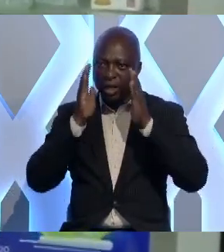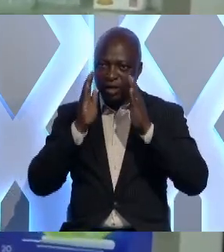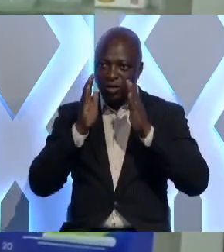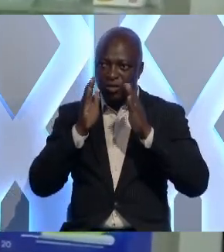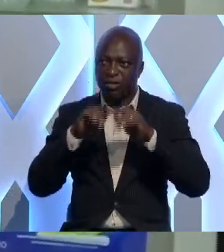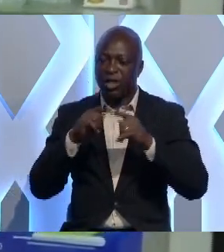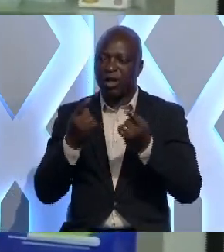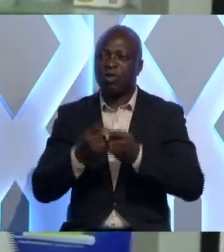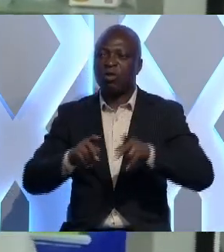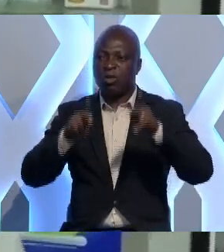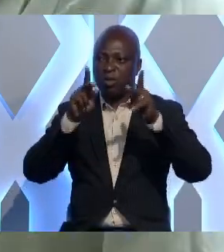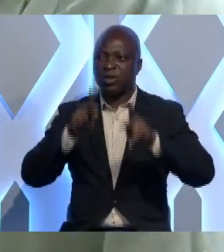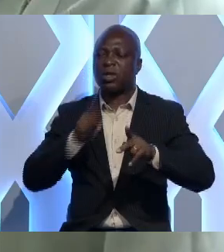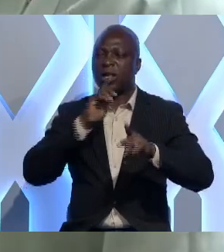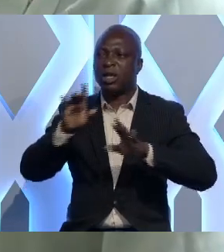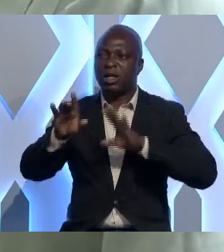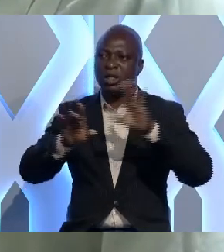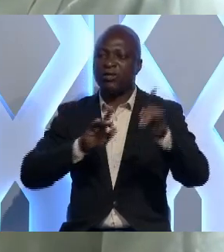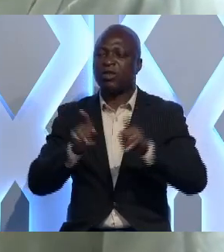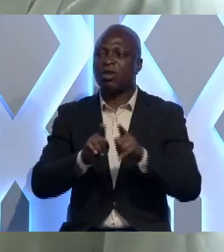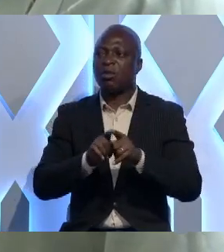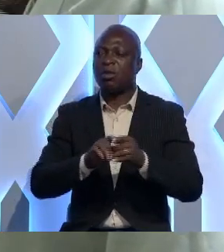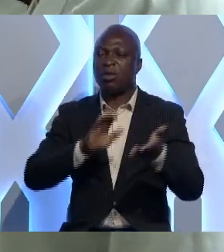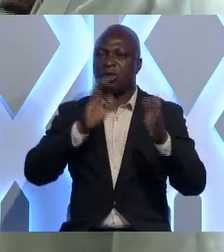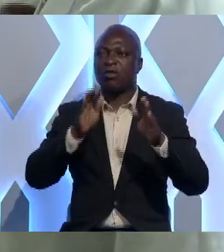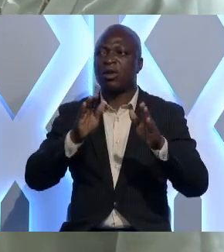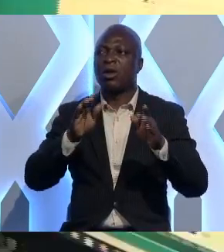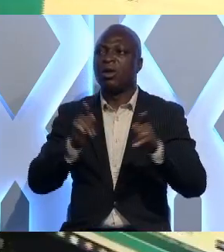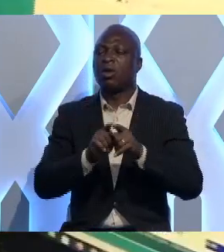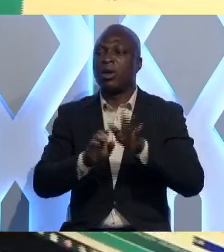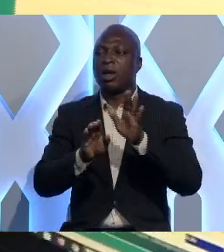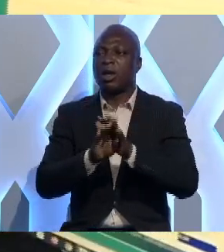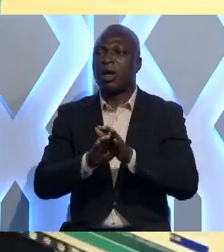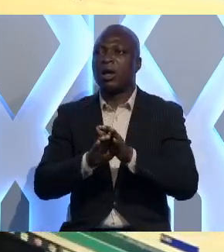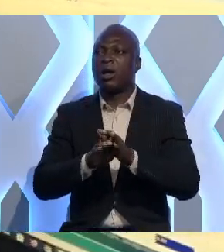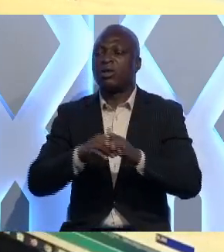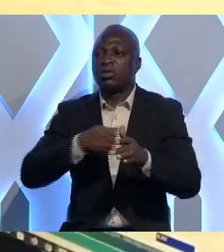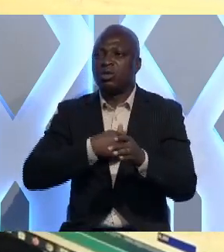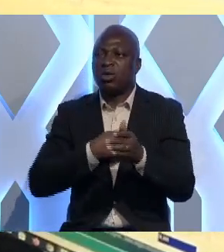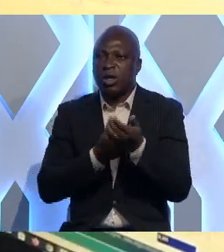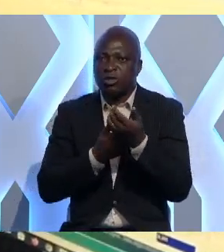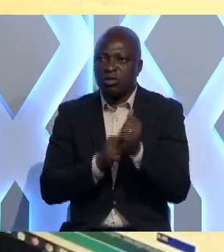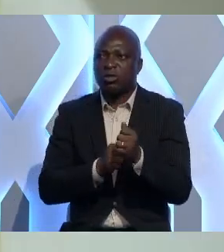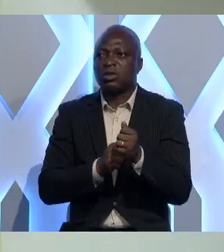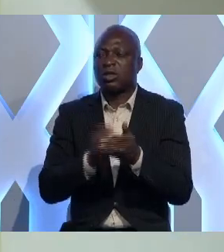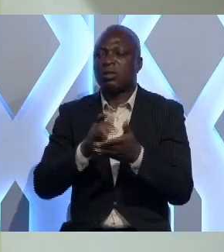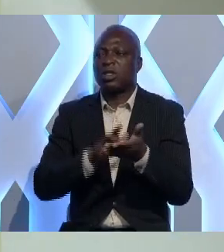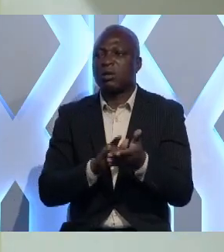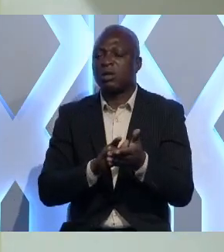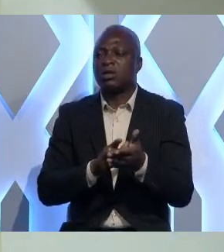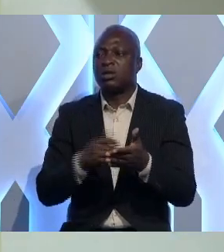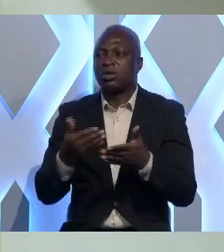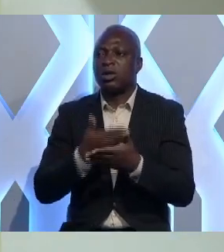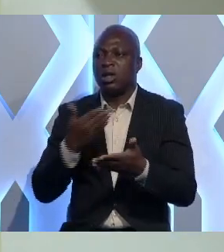un groupe de personnes est identifié comme le devant en aucun cas s'auto-administrer des médicaments. Ce sont les nouveaux-nés,